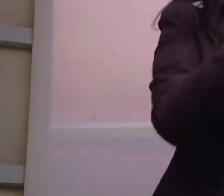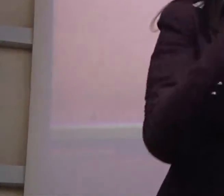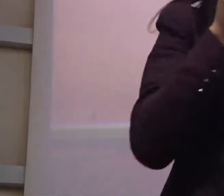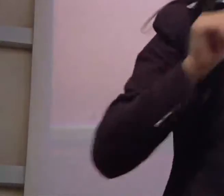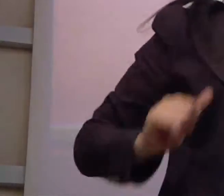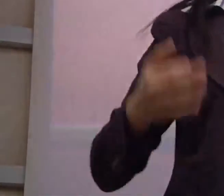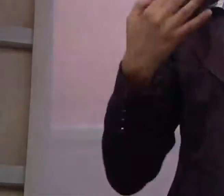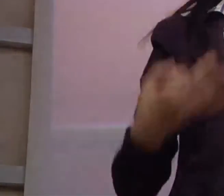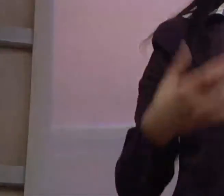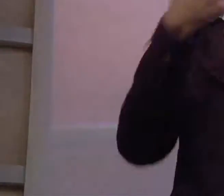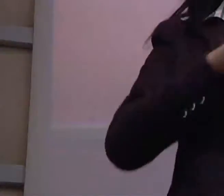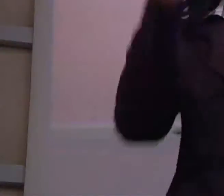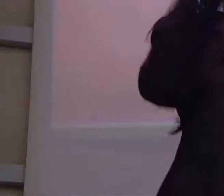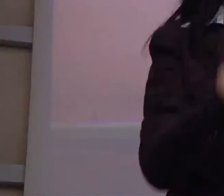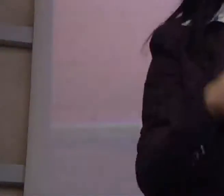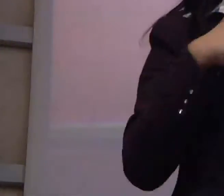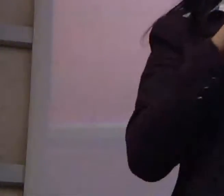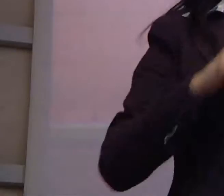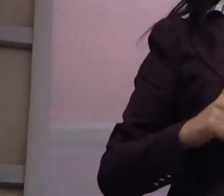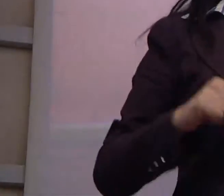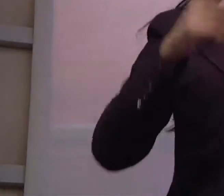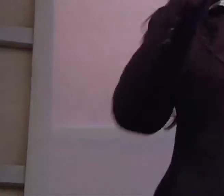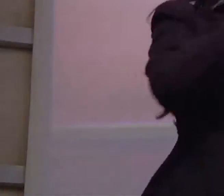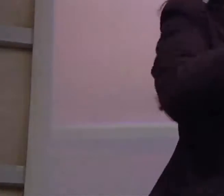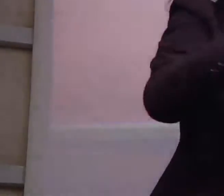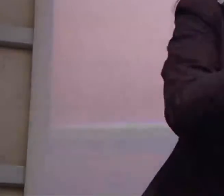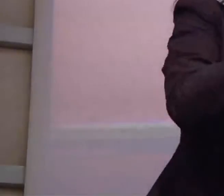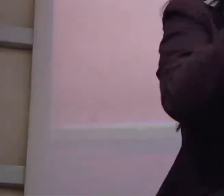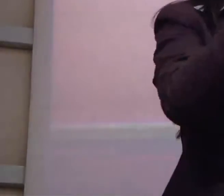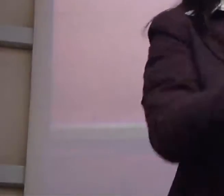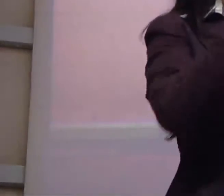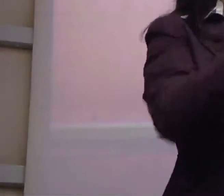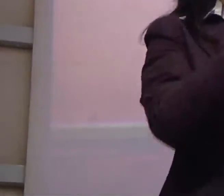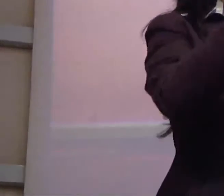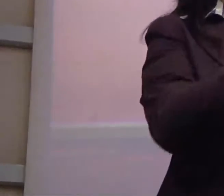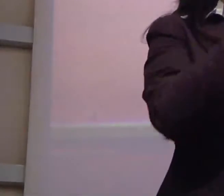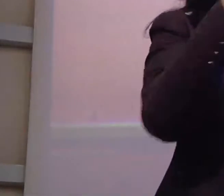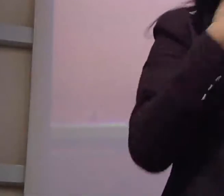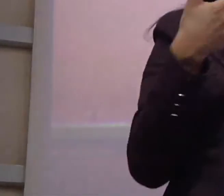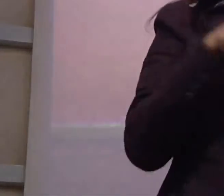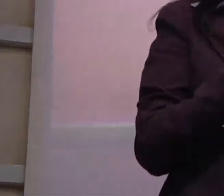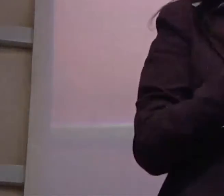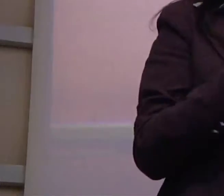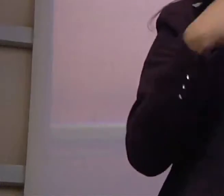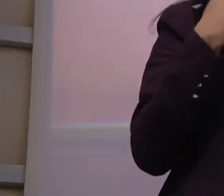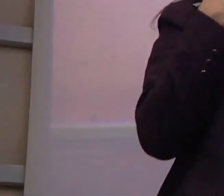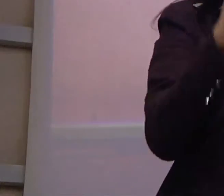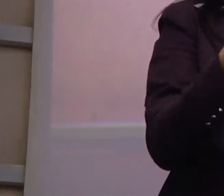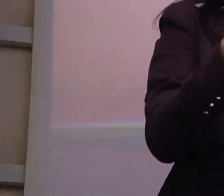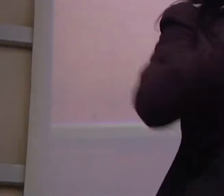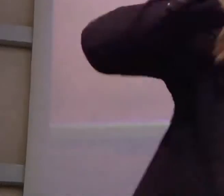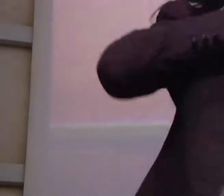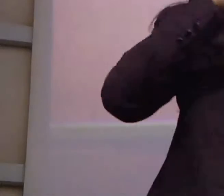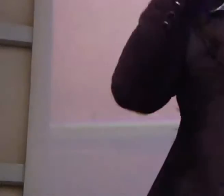ha, possiede, difendendole e migliorandole. Io concludo appunto dicendo che siamo